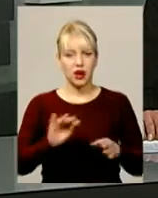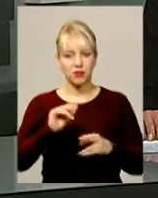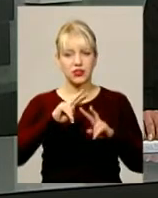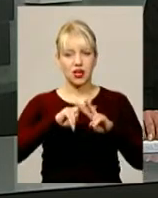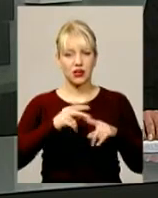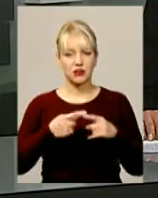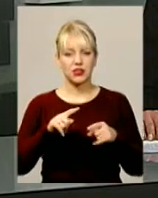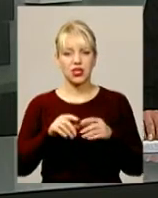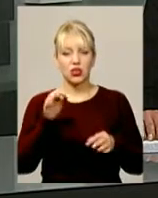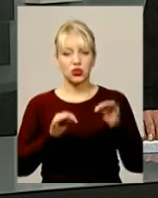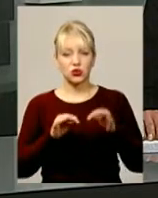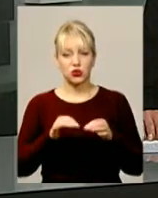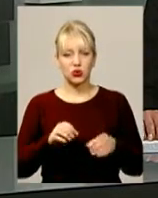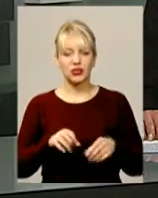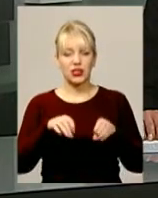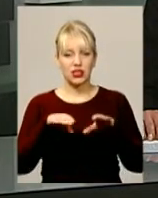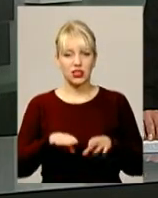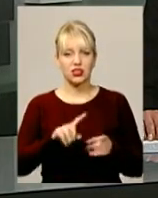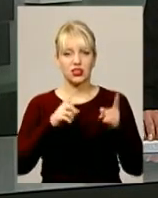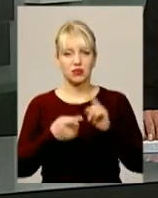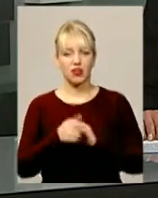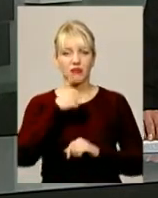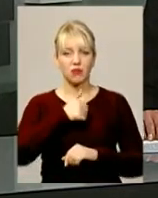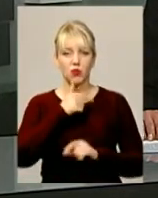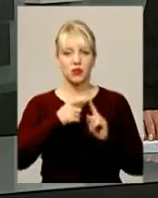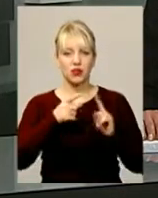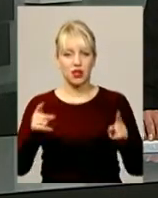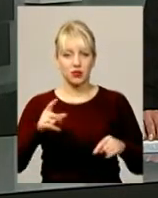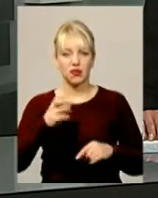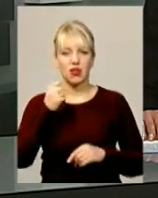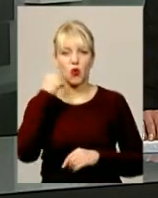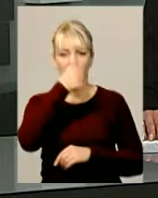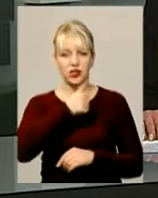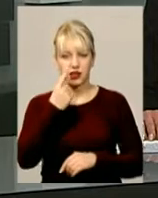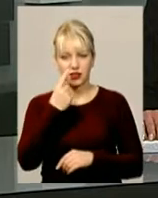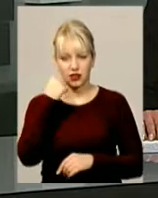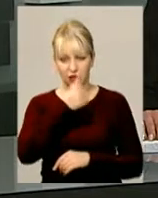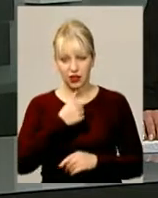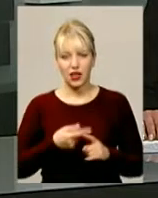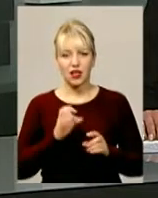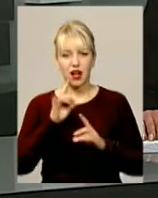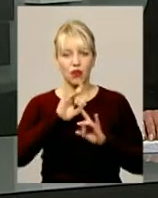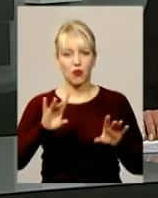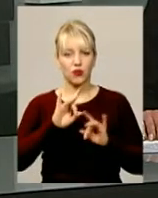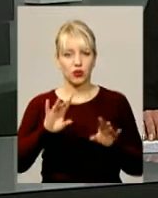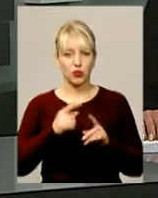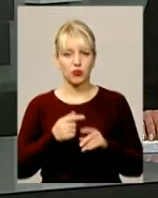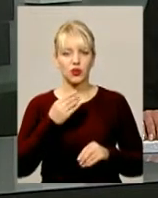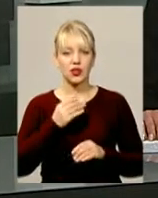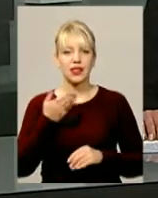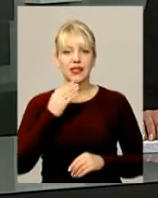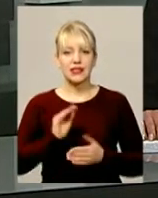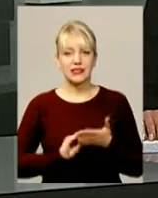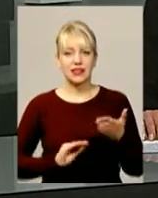ув'язнення чоловіка на два роки змінив на випробувальний термін строком на один рік. Як повідомила референта поліційного суду Хмельницької